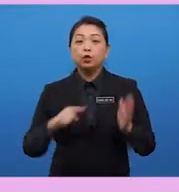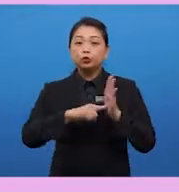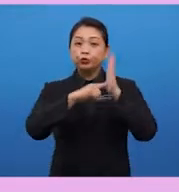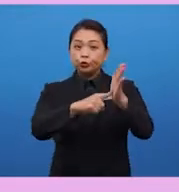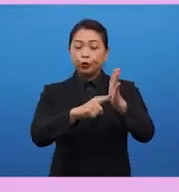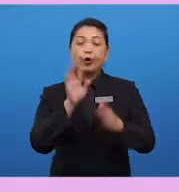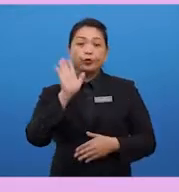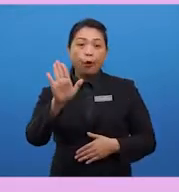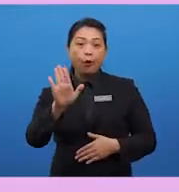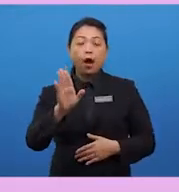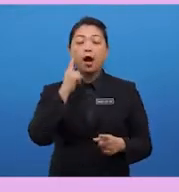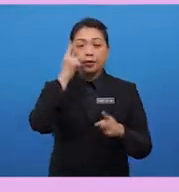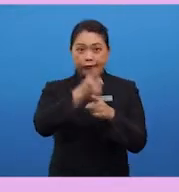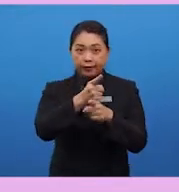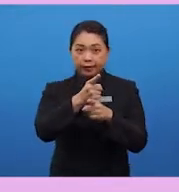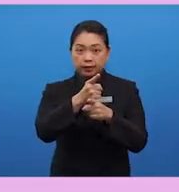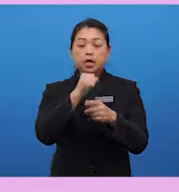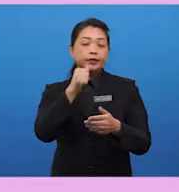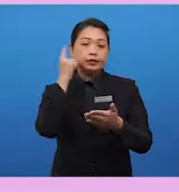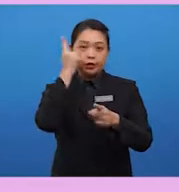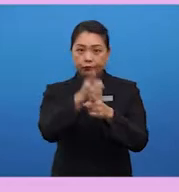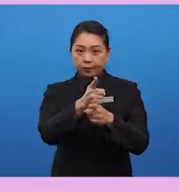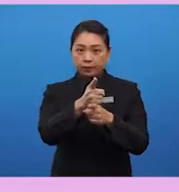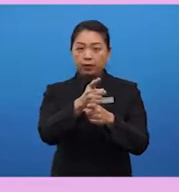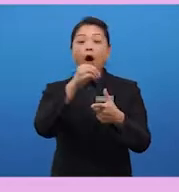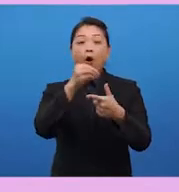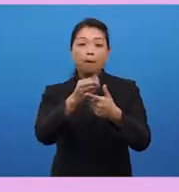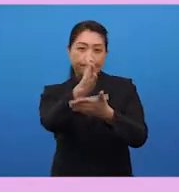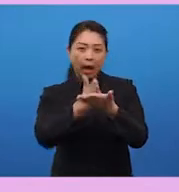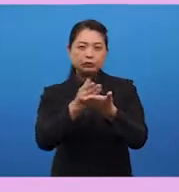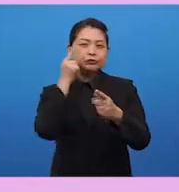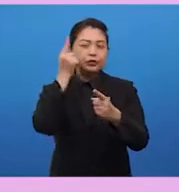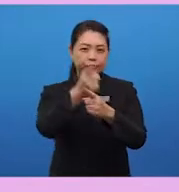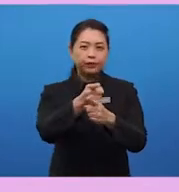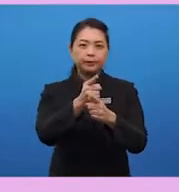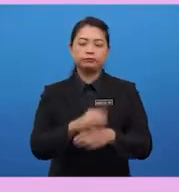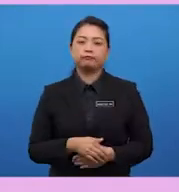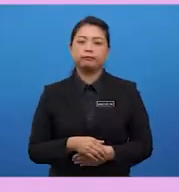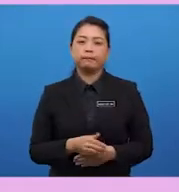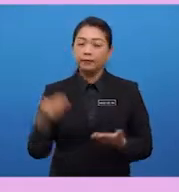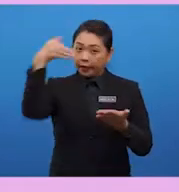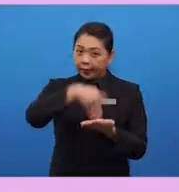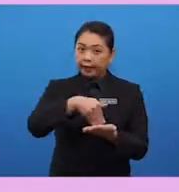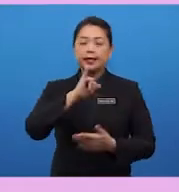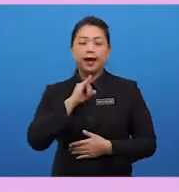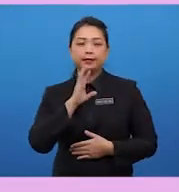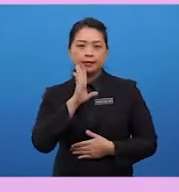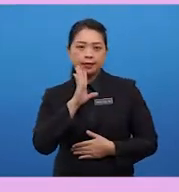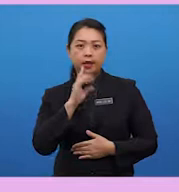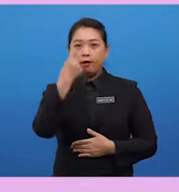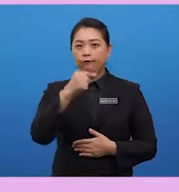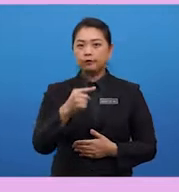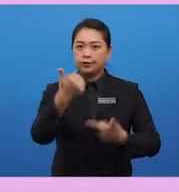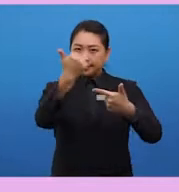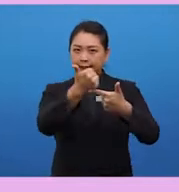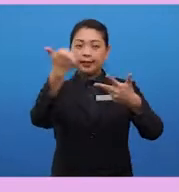show your agreement, disagreement, or partially agree. Again, like I said, for the